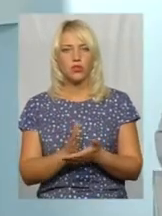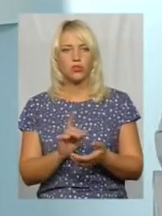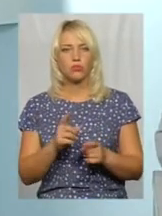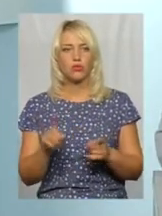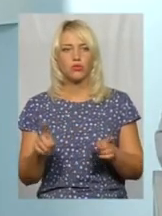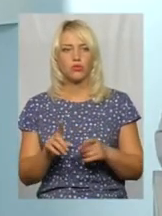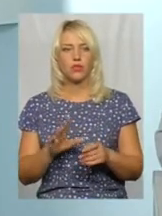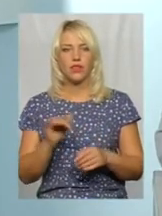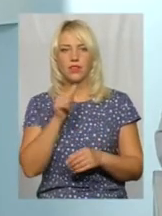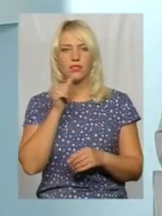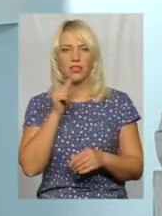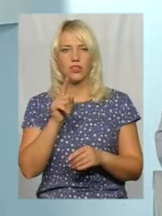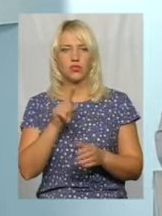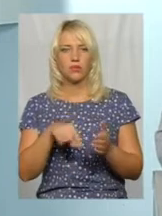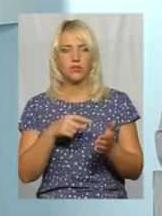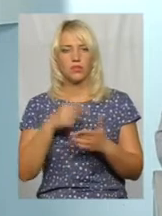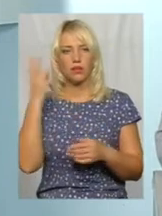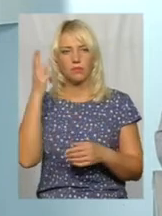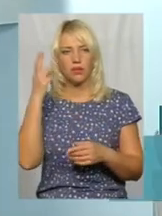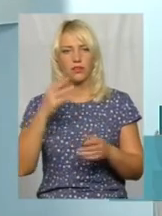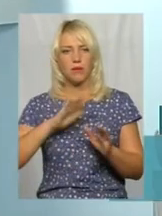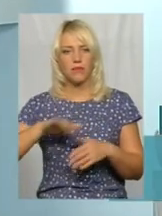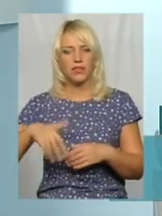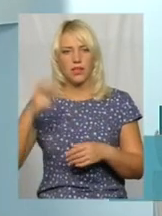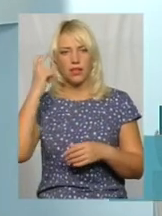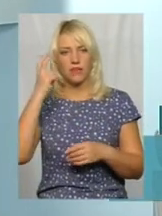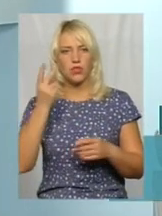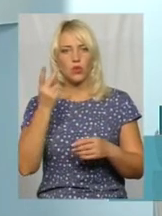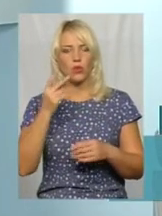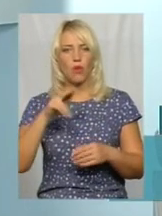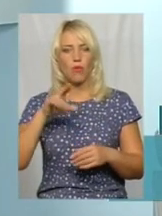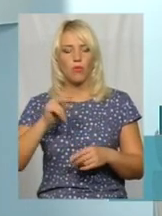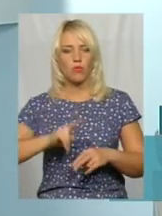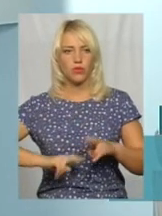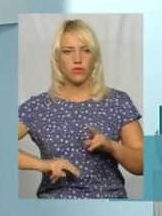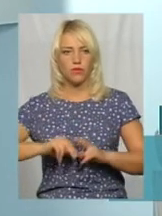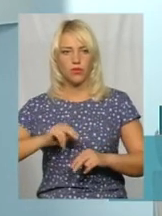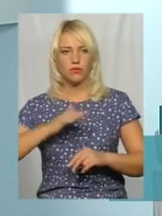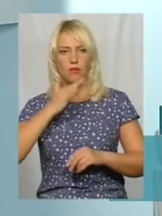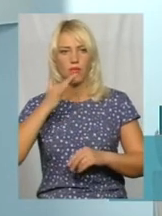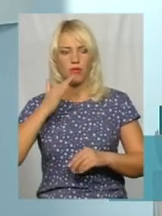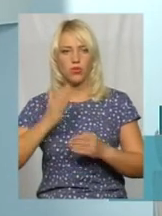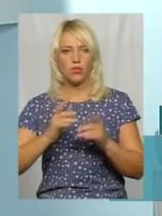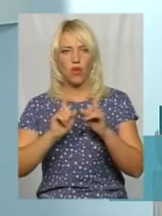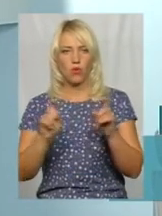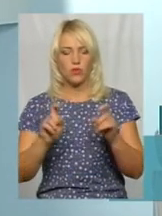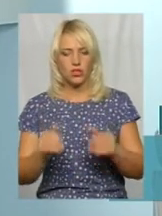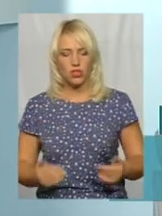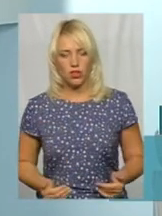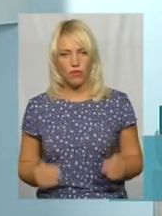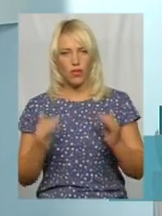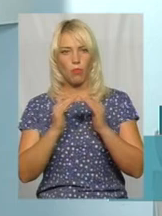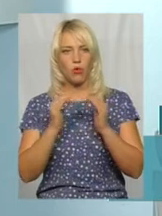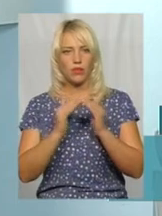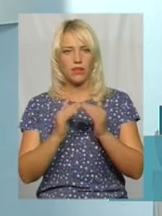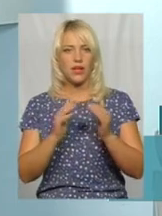тому що не секрет, що місто Хмельницьке після Києва друге по будівництву, дуже багато об'єктів житлових, здається.